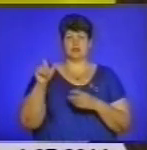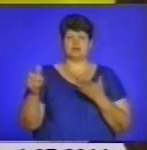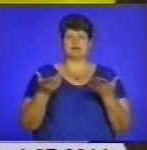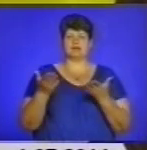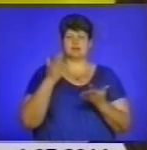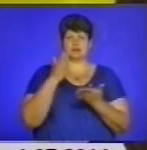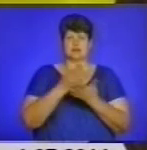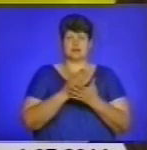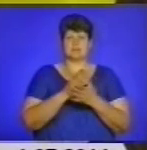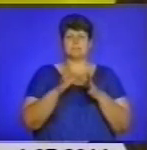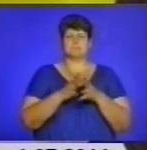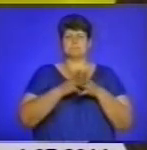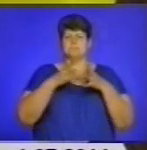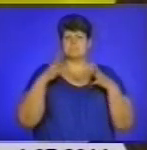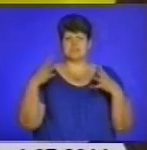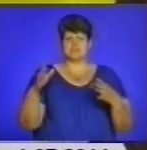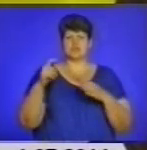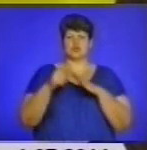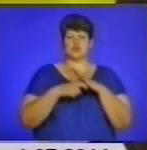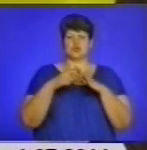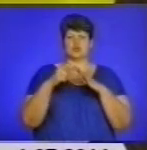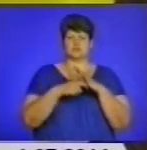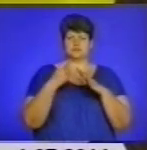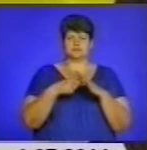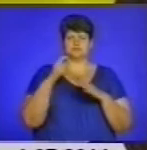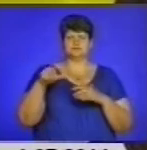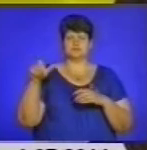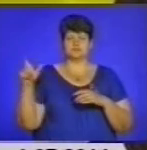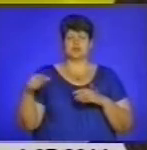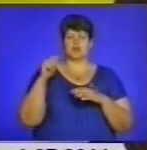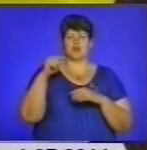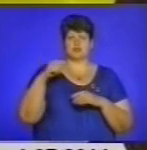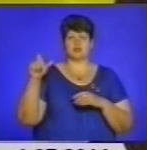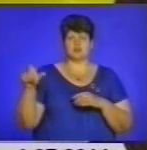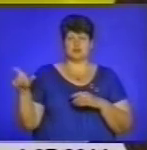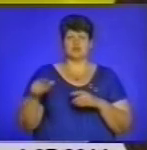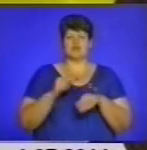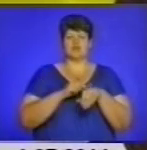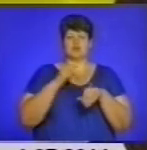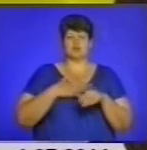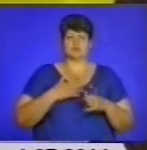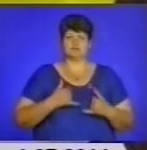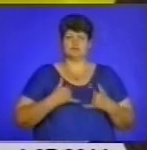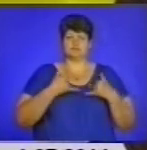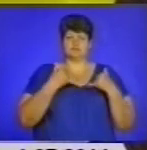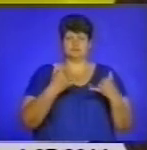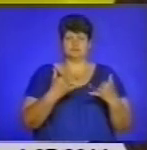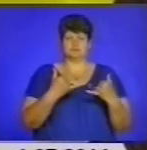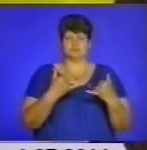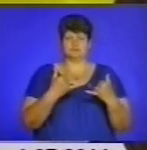є переважна більшість донеччан та луганчан, відчули нашу симпатію, любов і повагу.